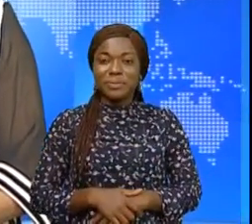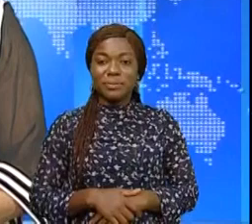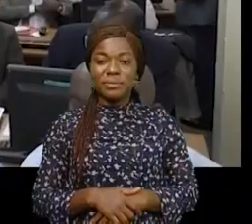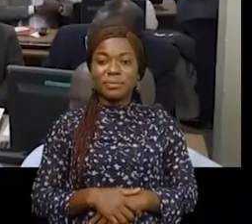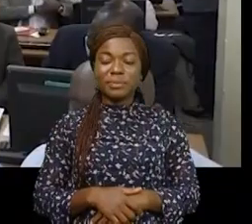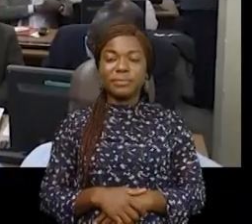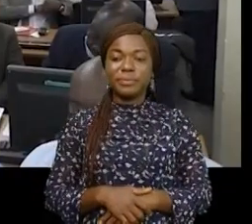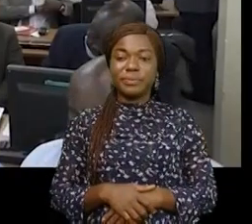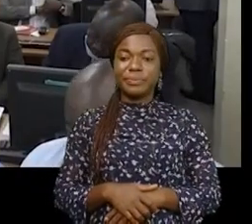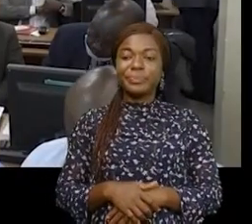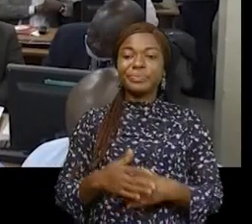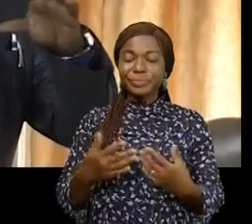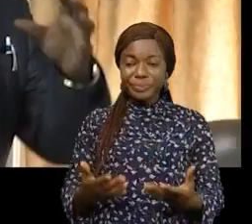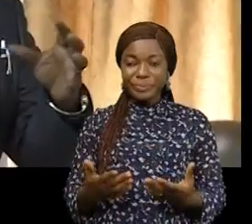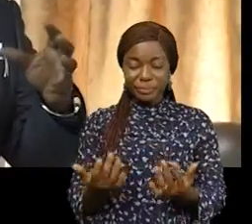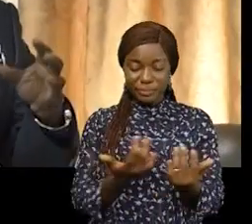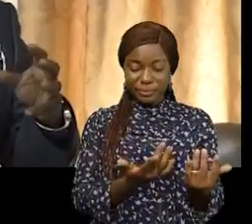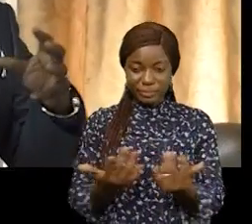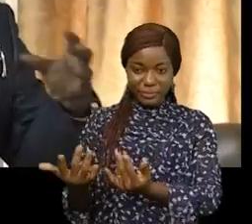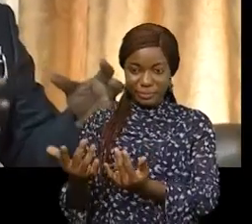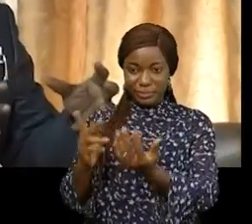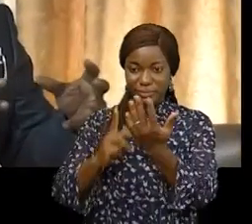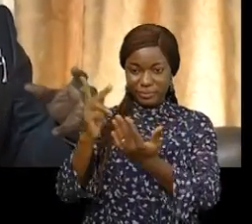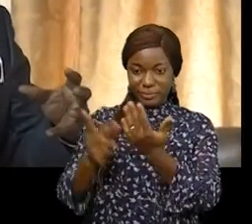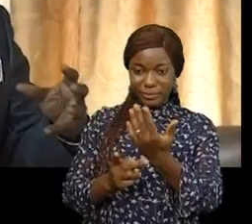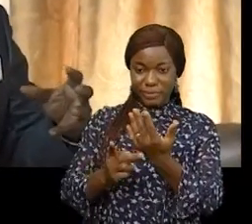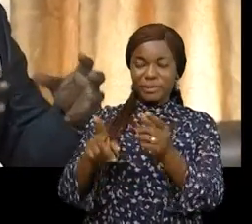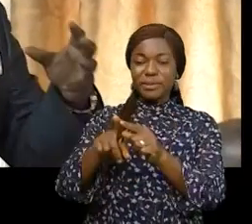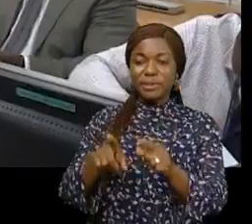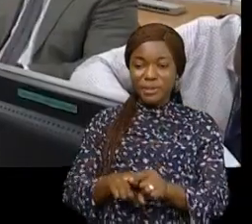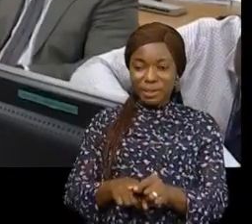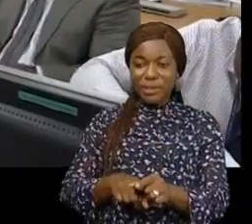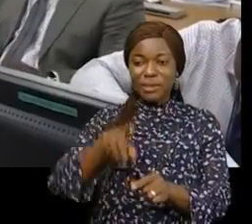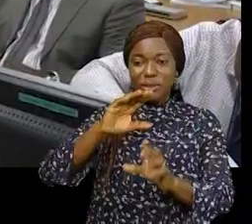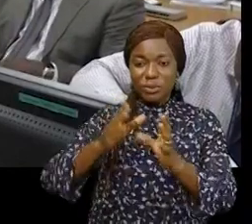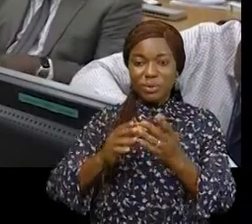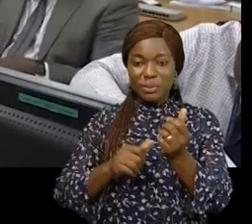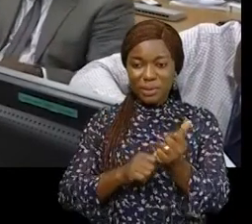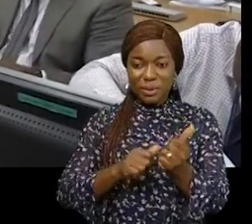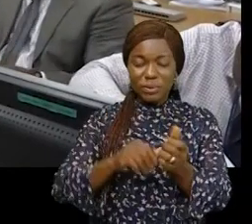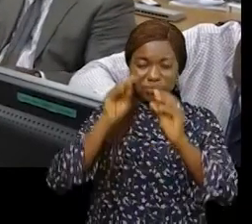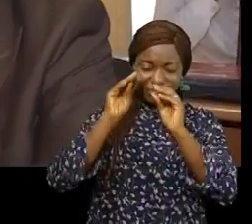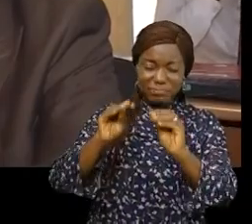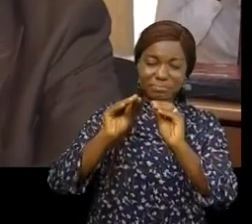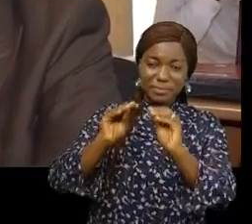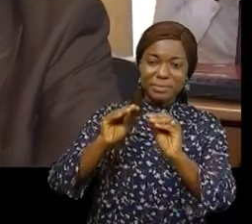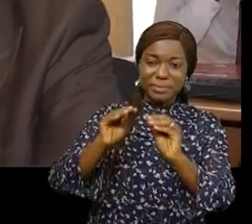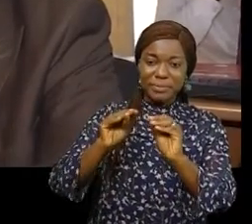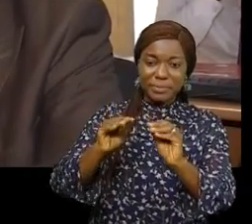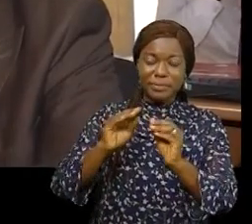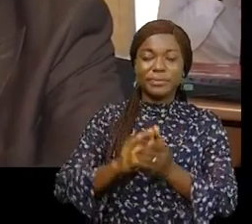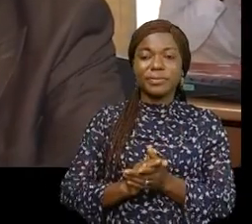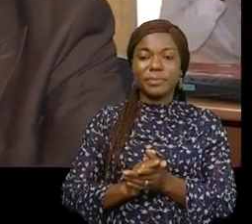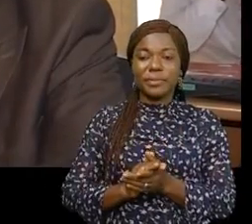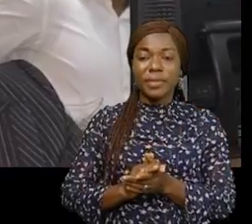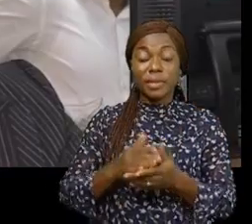Le système de management des projets incluant la prise en compte de différents risques notamment les risques faibles les